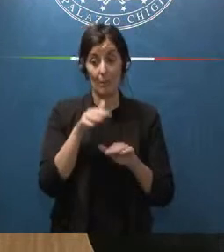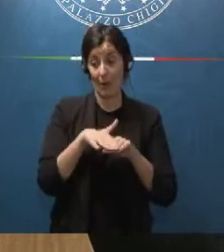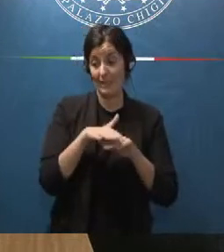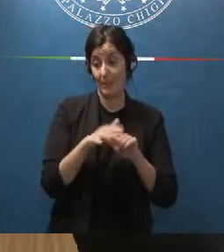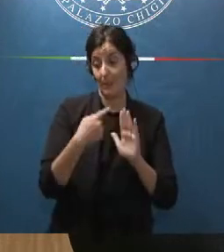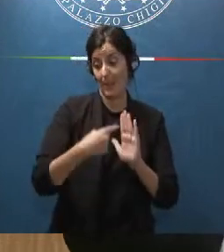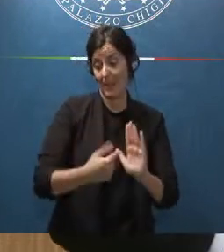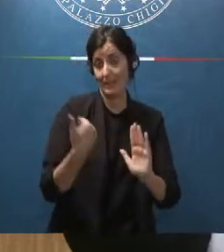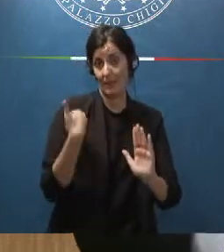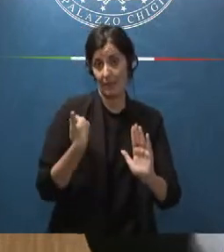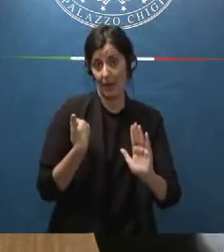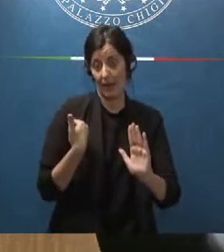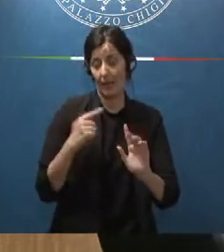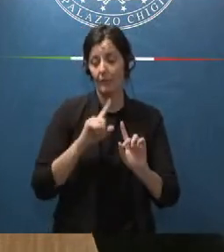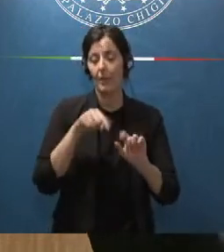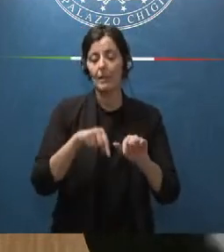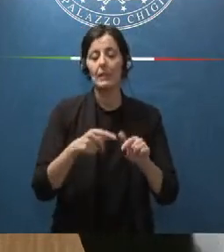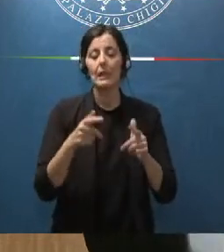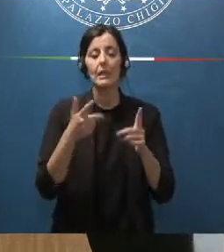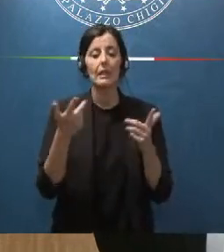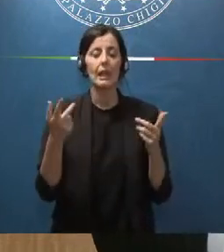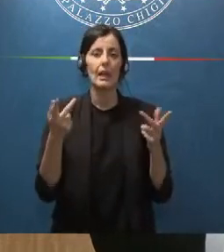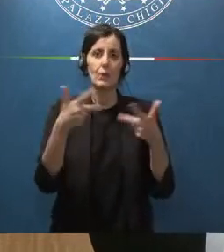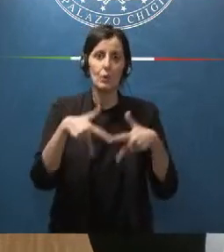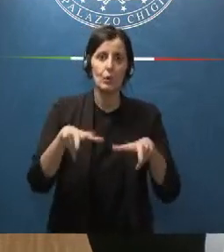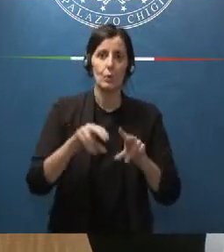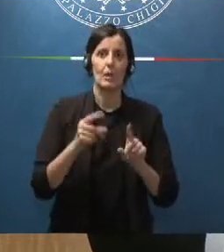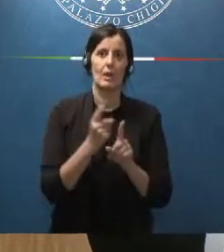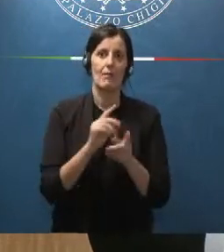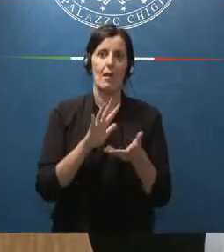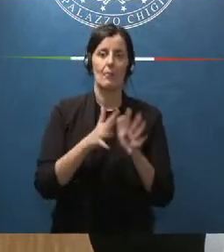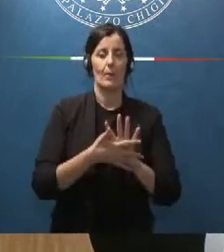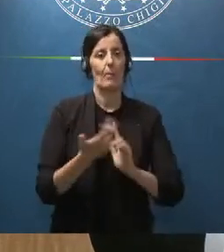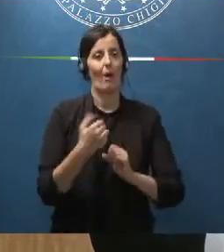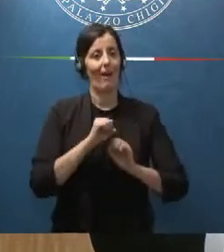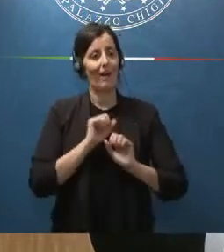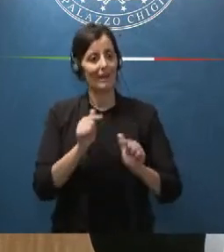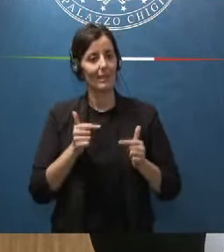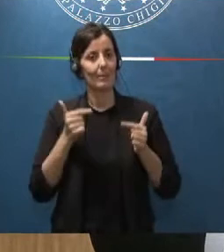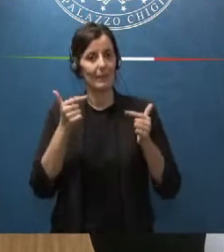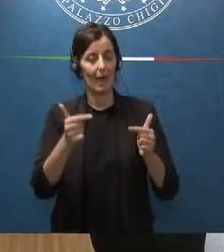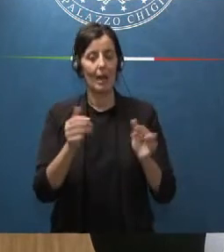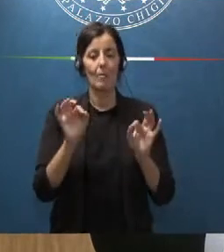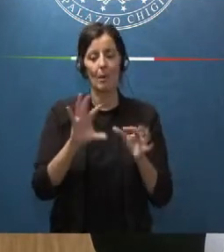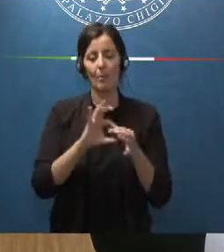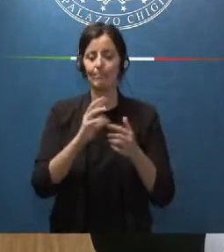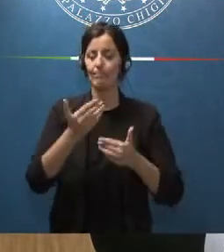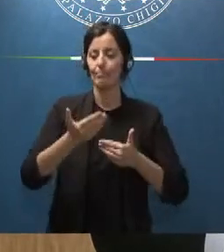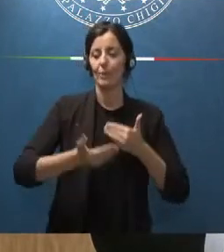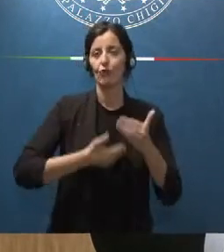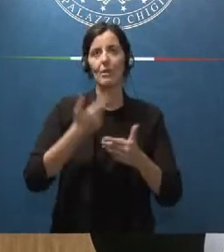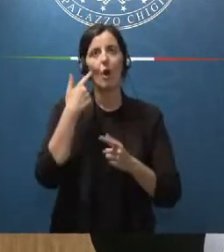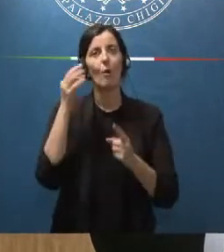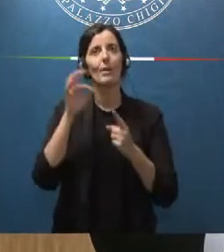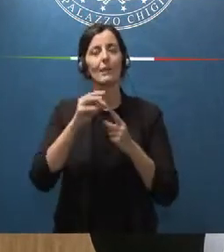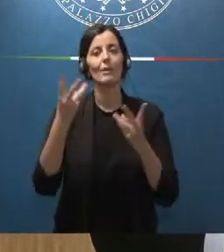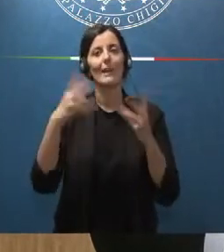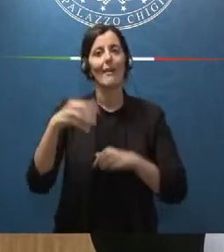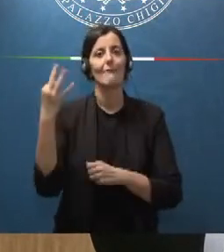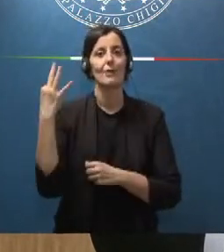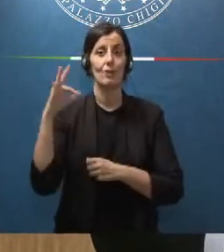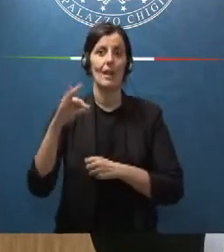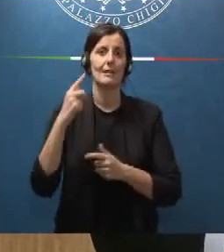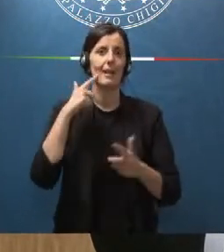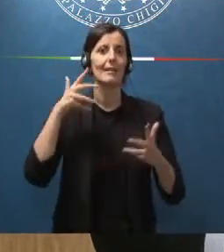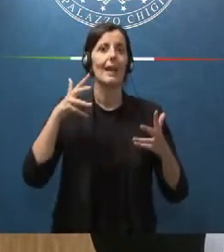mesi acquisisca o riacquisisca credibilità e reputazione nell'ambito di un processo di efficientamento e anche di maggior